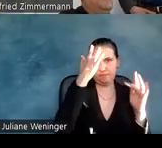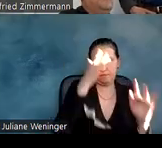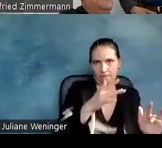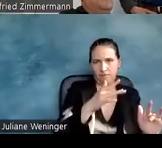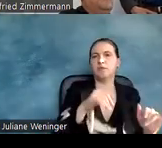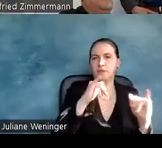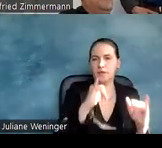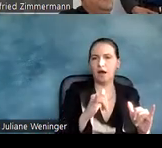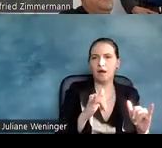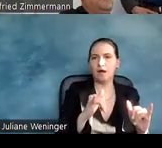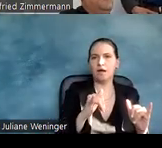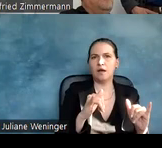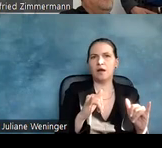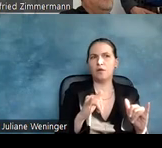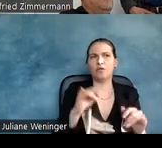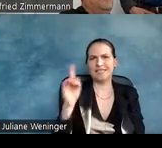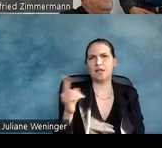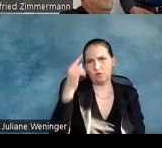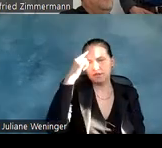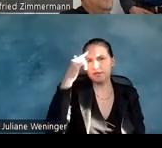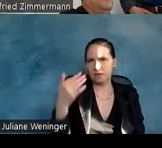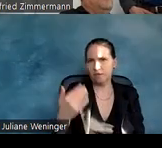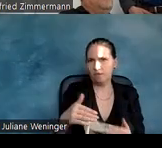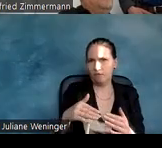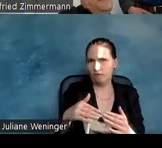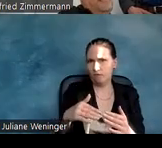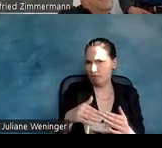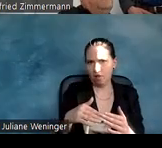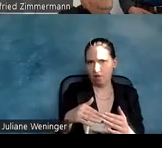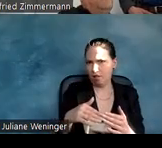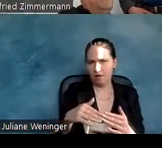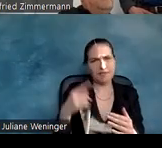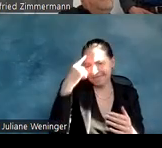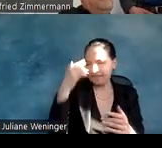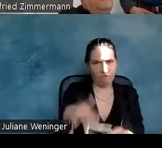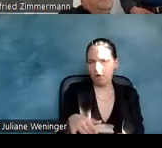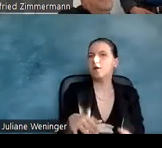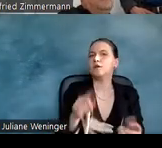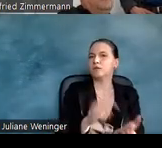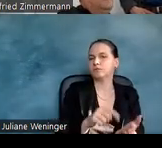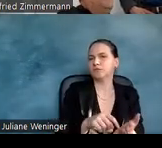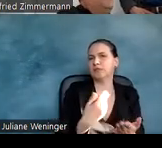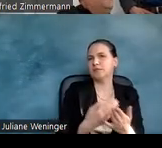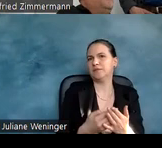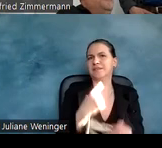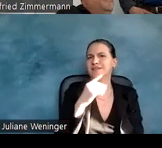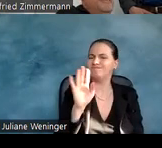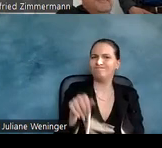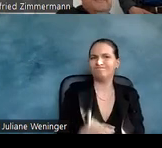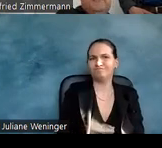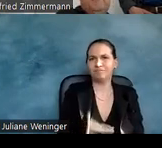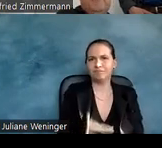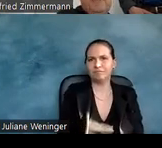aber es ist eigentlich nicht auch sinnvoll, also wir raten davon ab, aus Gründen der Barrierefreiheit. technisch kann es.